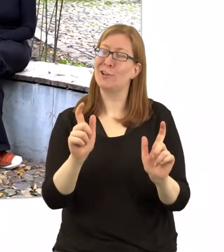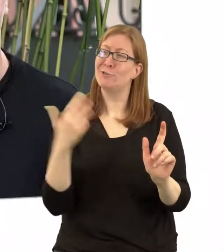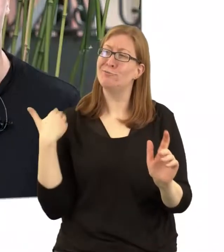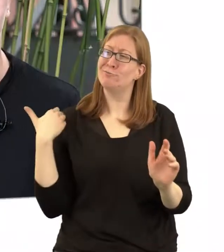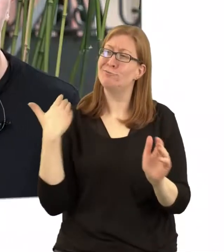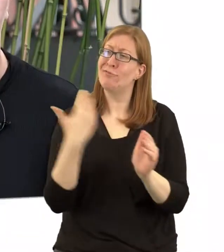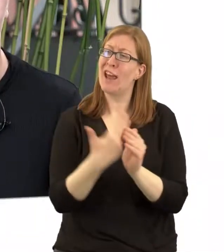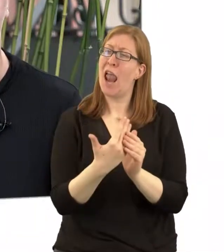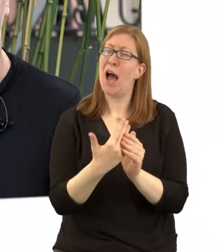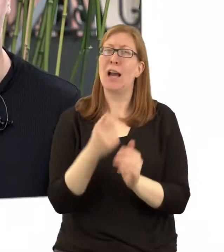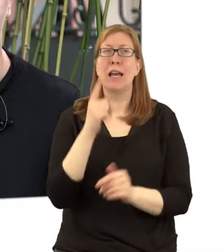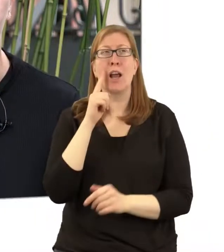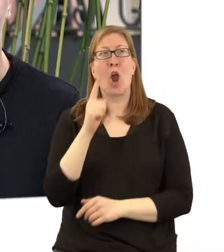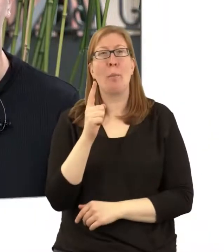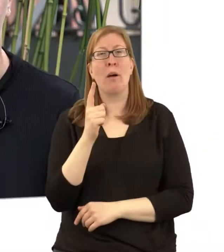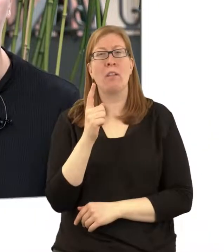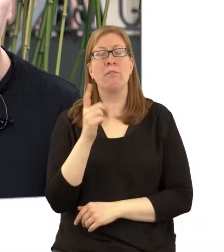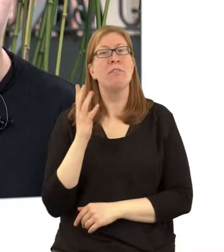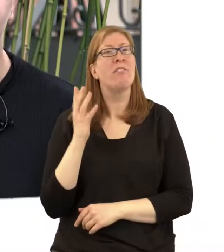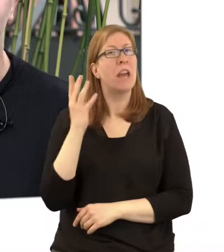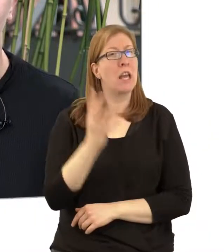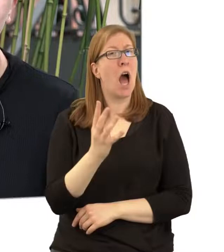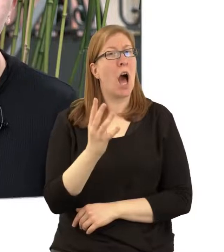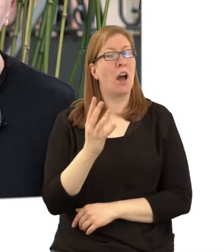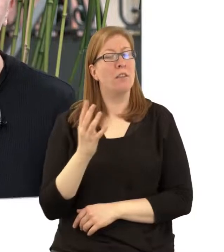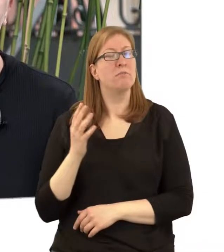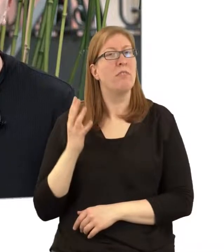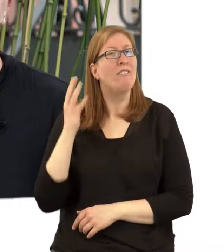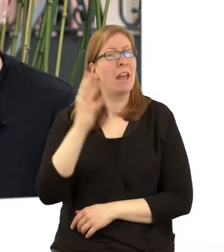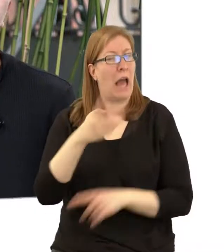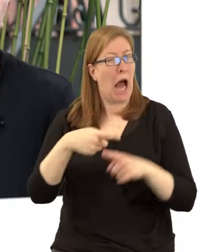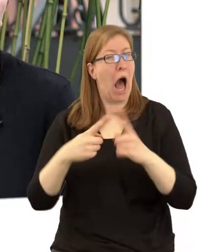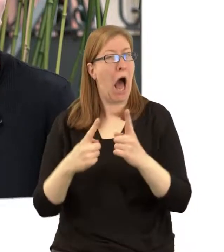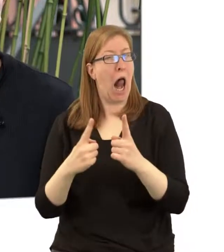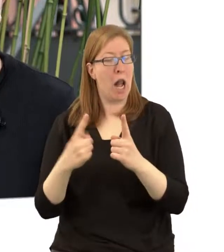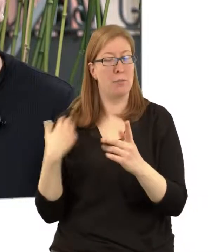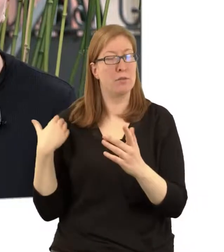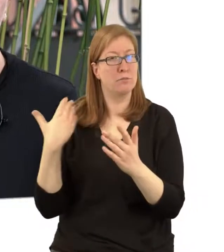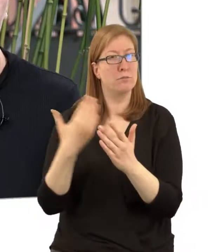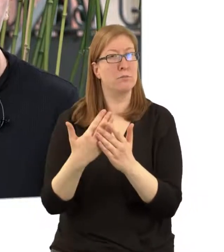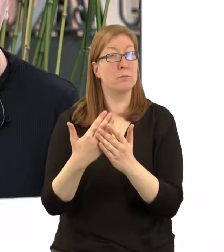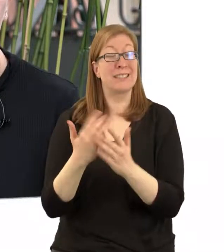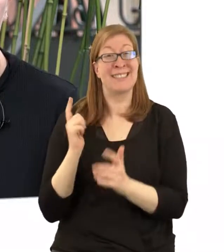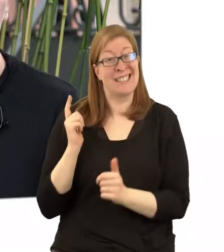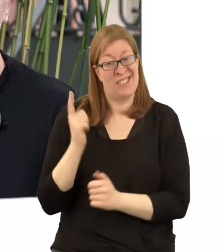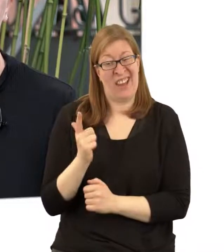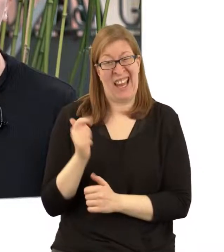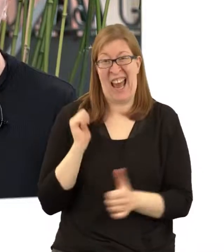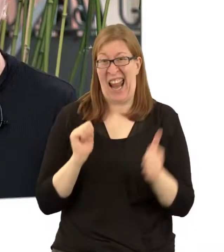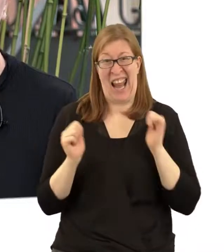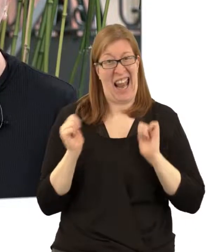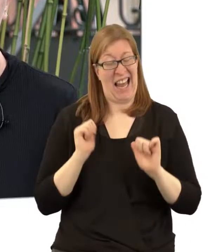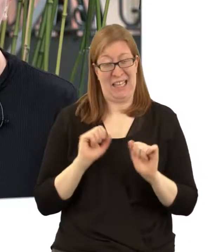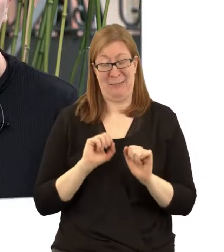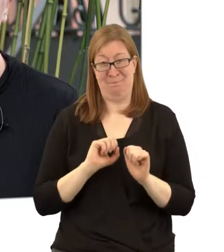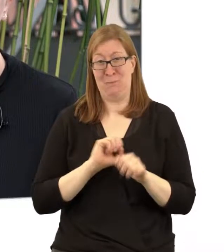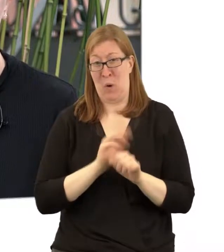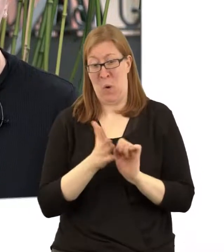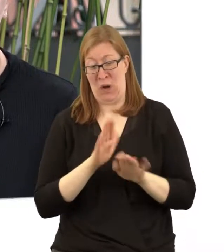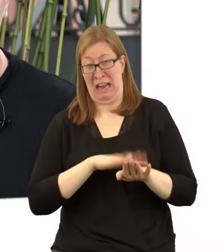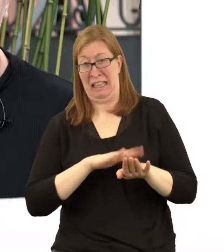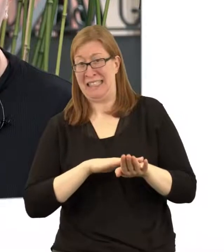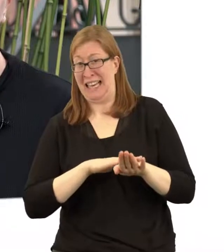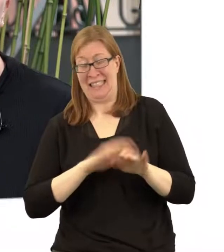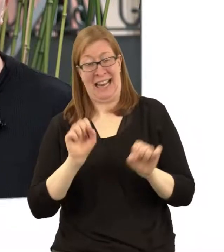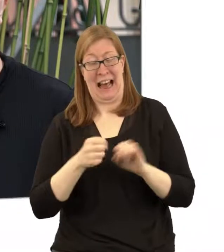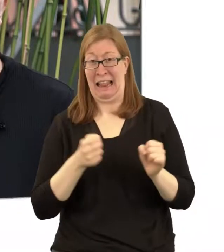vier Jahren, viereinhalb Jahren ungefähr. In den letzten zwei Jahren konnte er jetzt nicht stattfinden, deswegen waren es so viele Menschen,